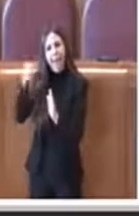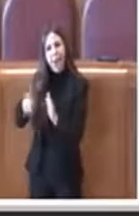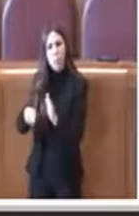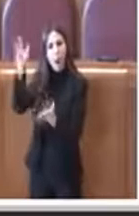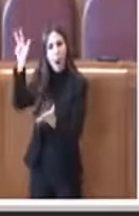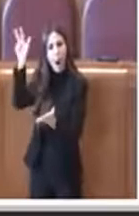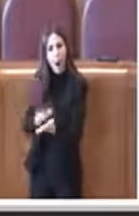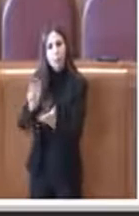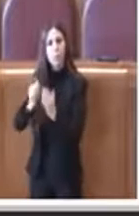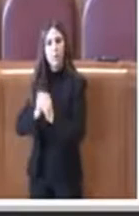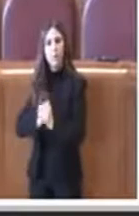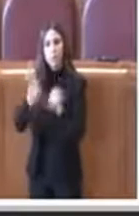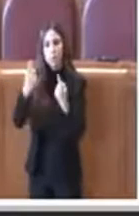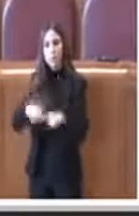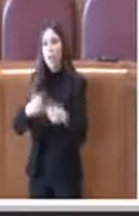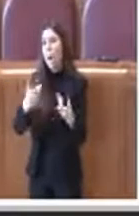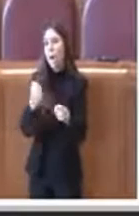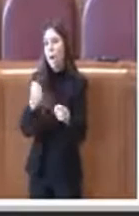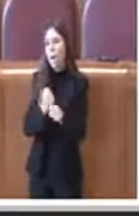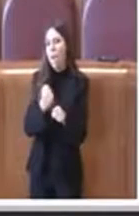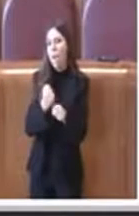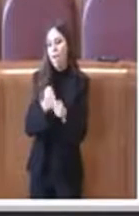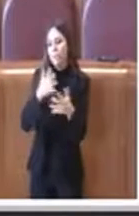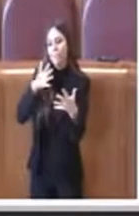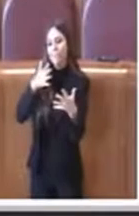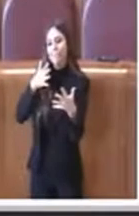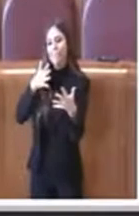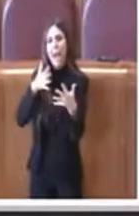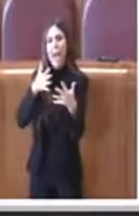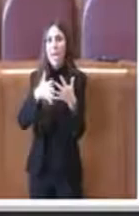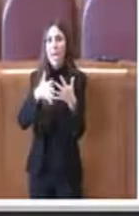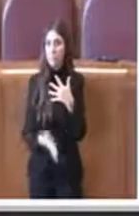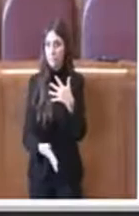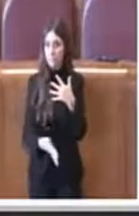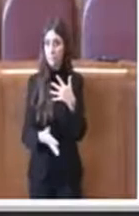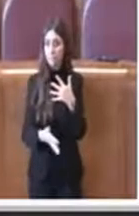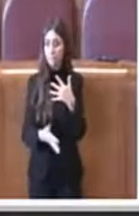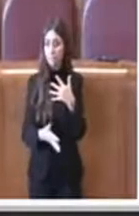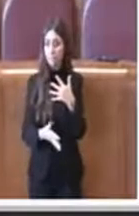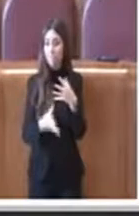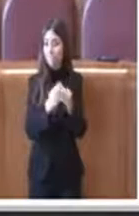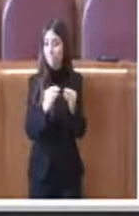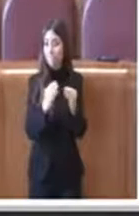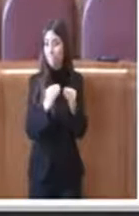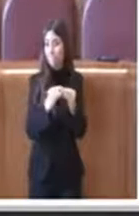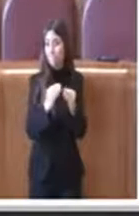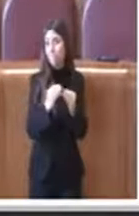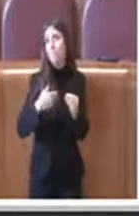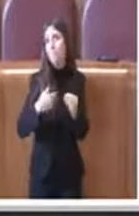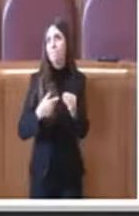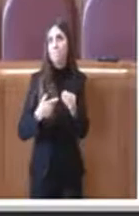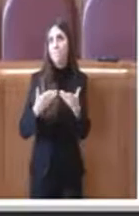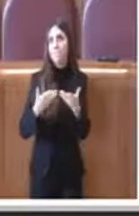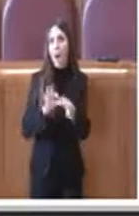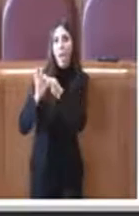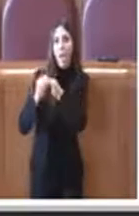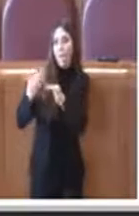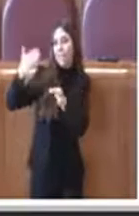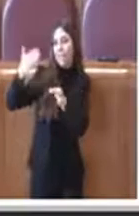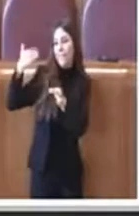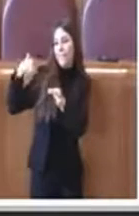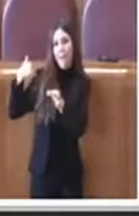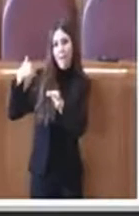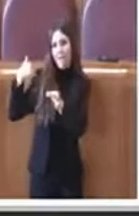è un'operazione trasparenza che si sta facendo relativamente ai conti del passato per tutta una serie di ragioni.